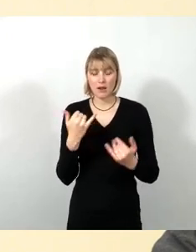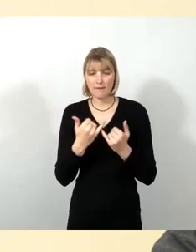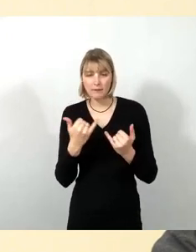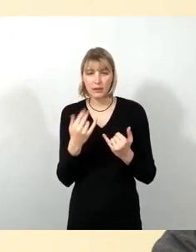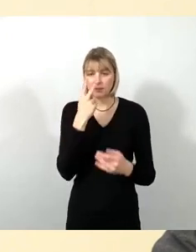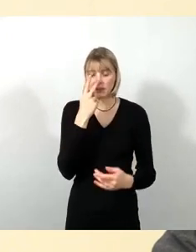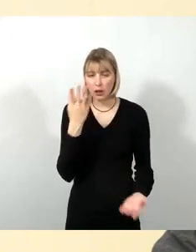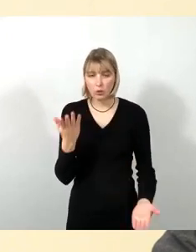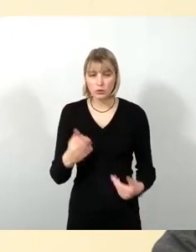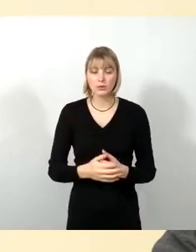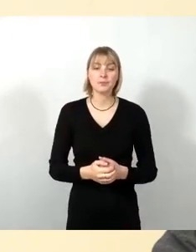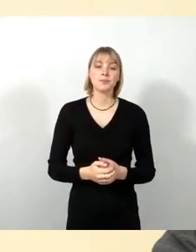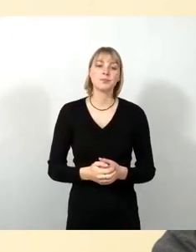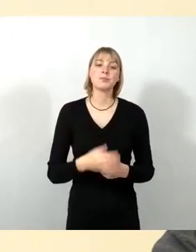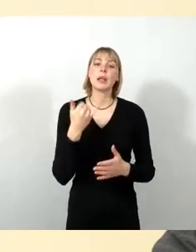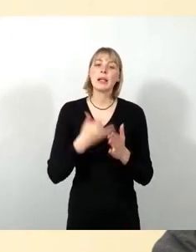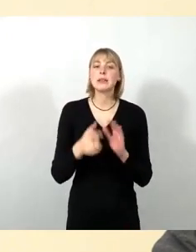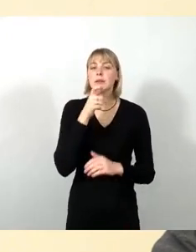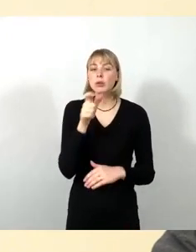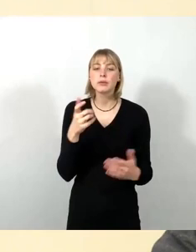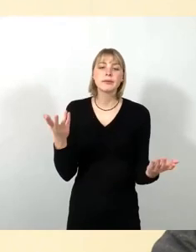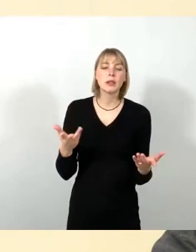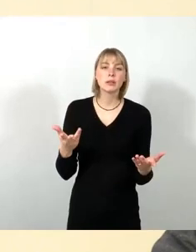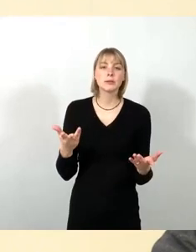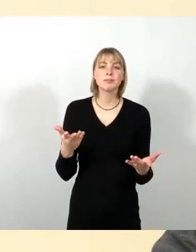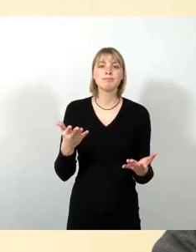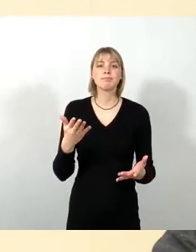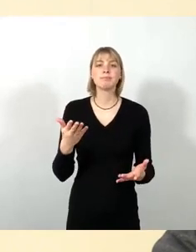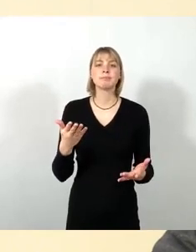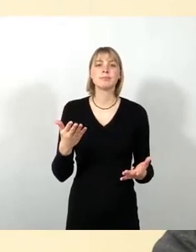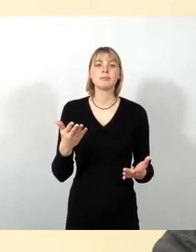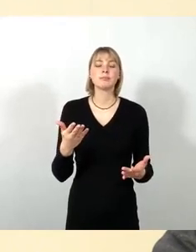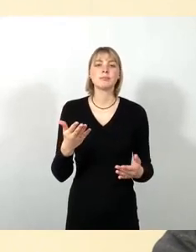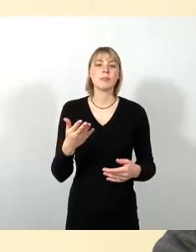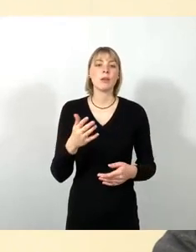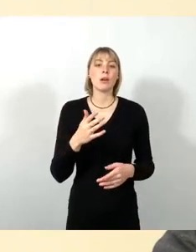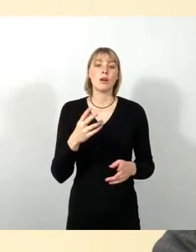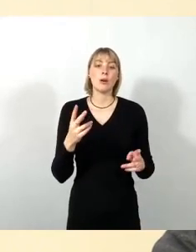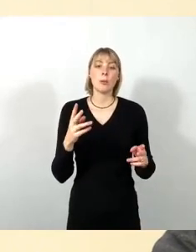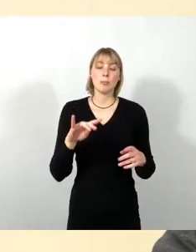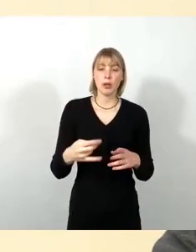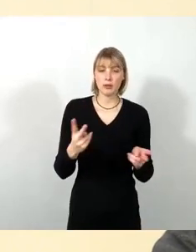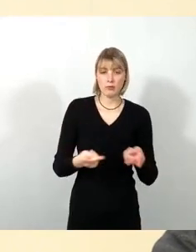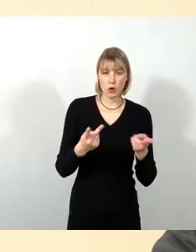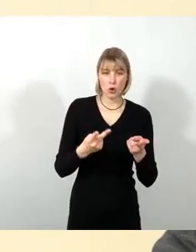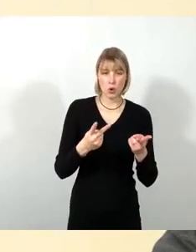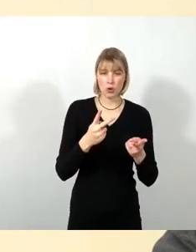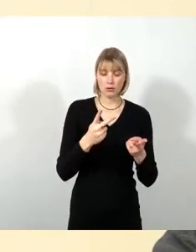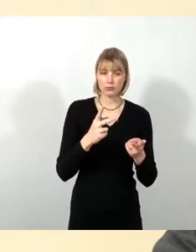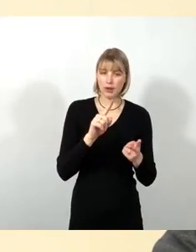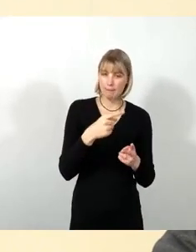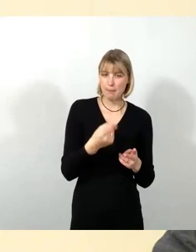aber darauf hinweisen, dass auch mit einer einmaligen Projektförderung diesen Musikschulen nicht geholfen ist.